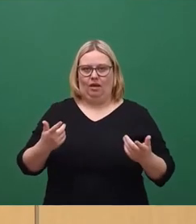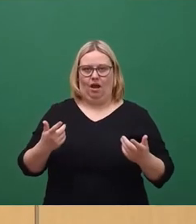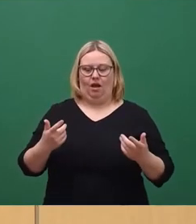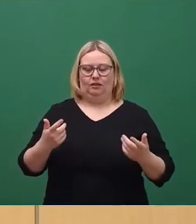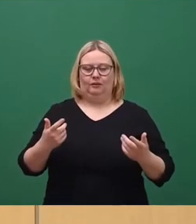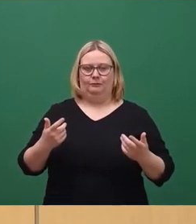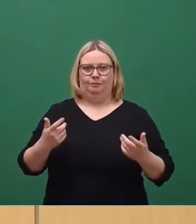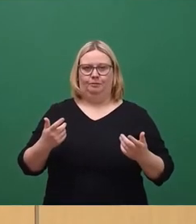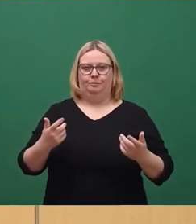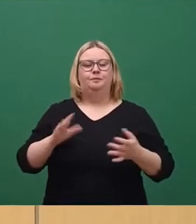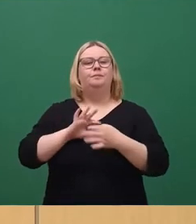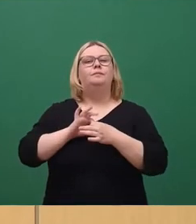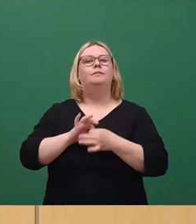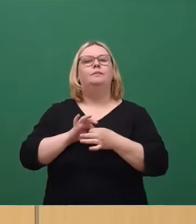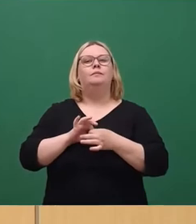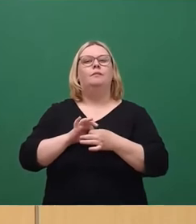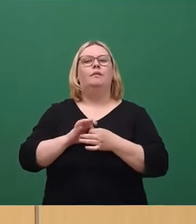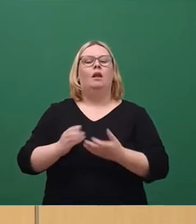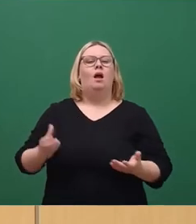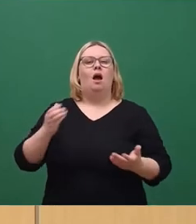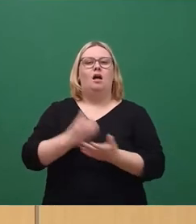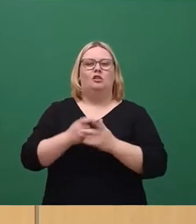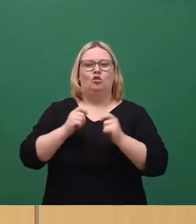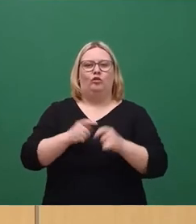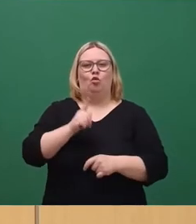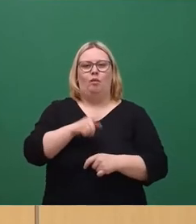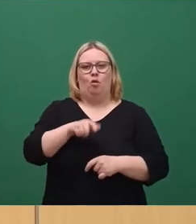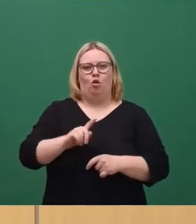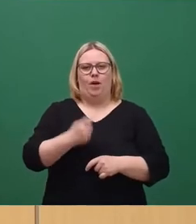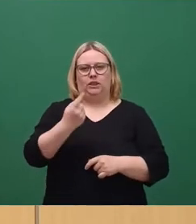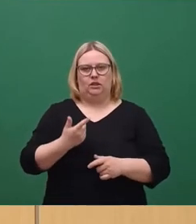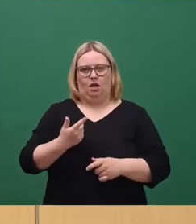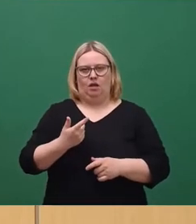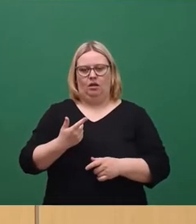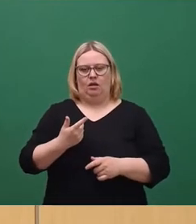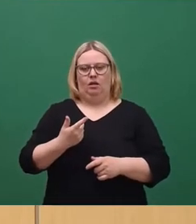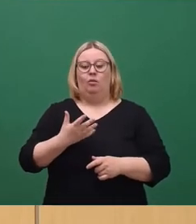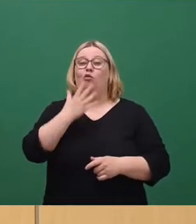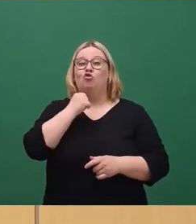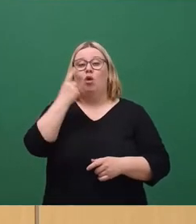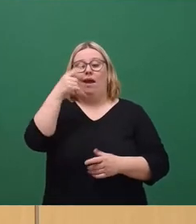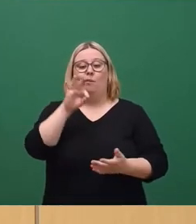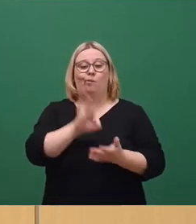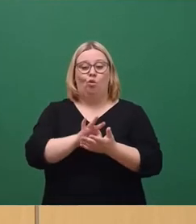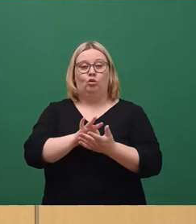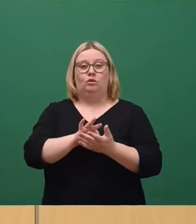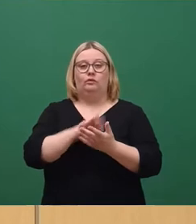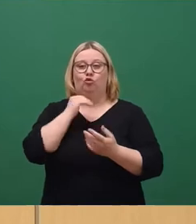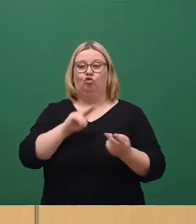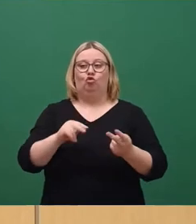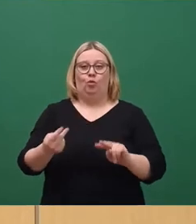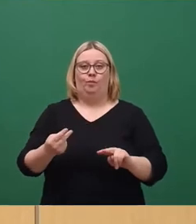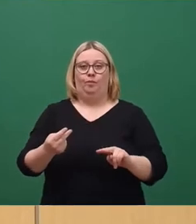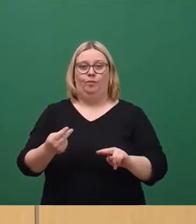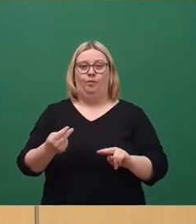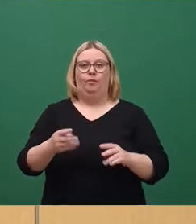bezieht sich auf den Ersetzungsantrag des Oberbürgermeisters. Wir haben eigentlich nur einen Punkt, den wir darin verändern wollen, und